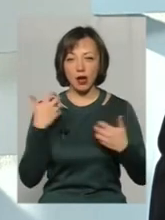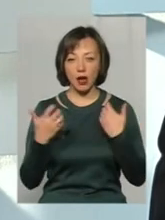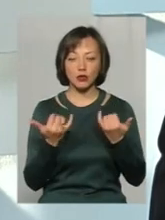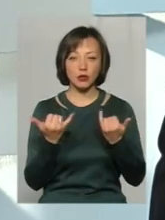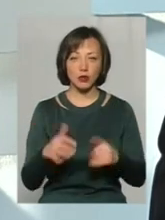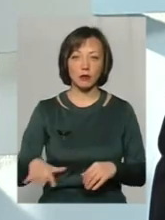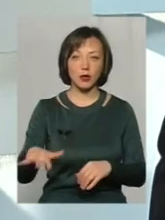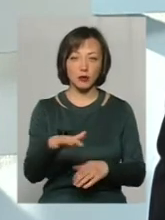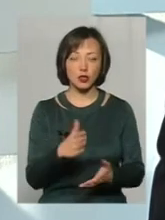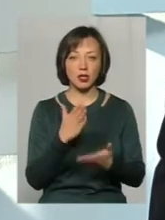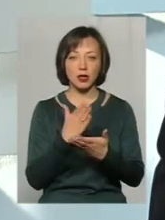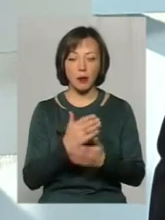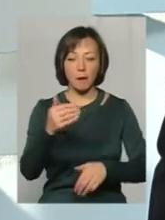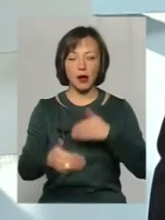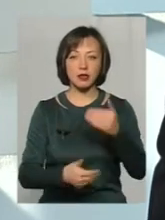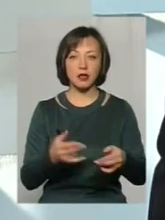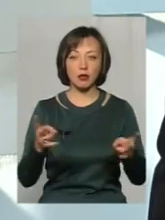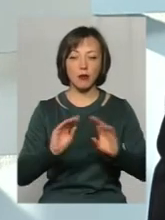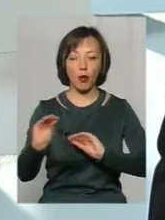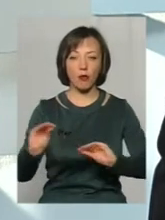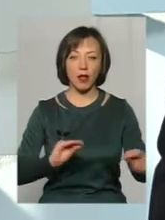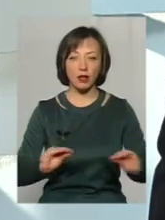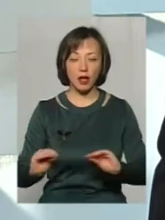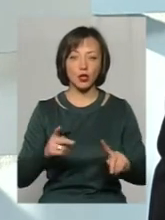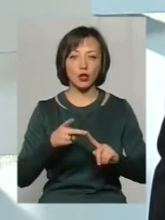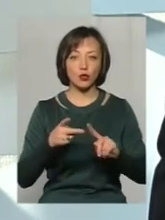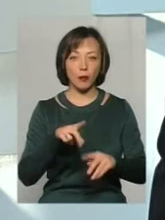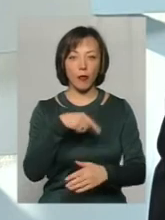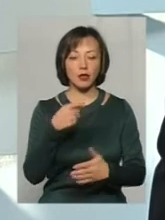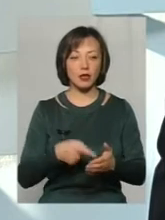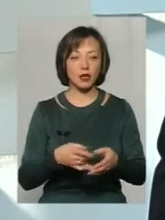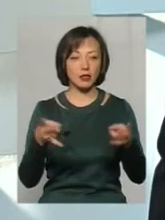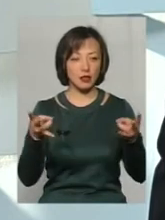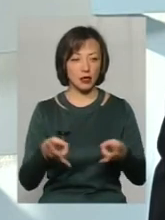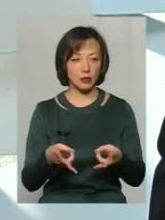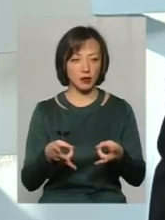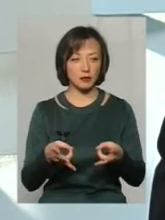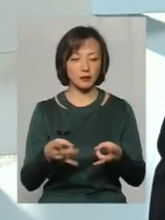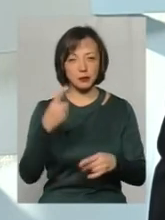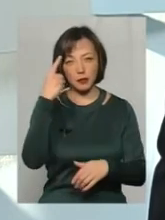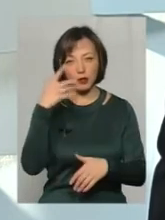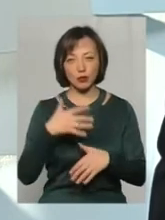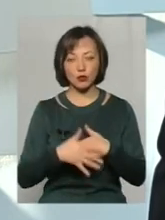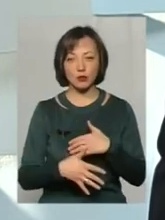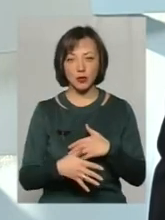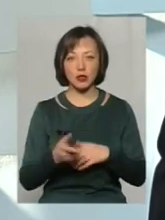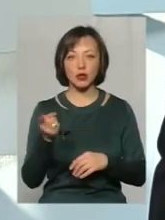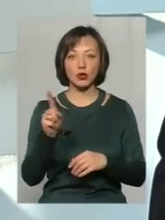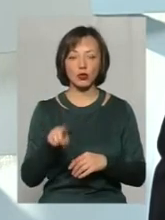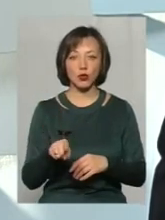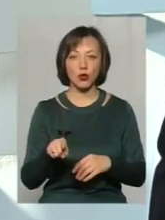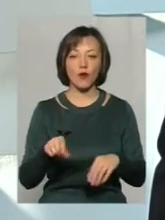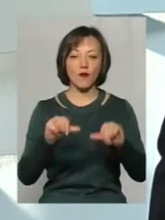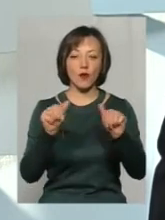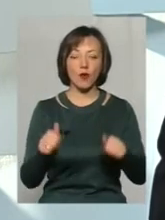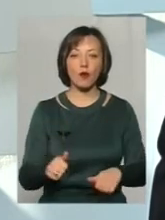самого басейну, його треба обладнати. І друге питання, треба розуміти ту форму